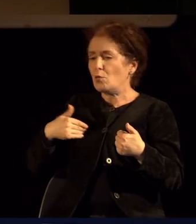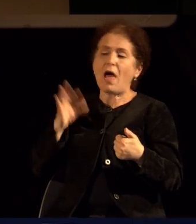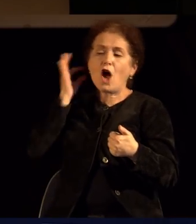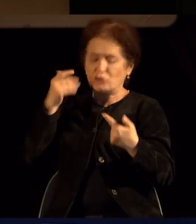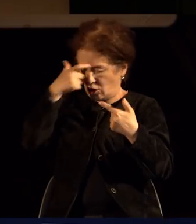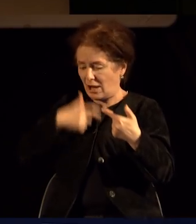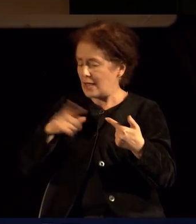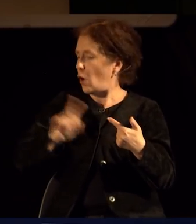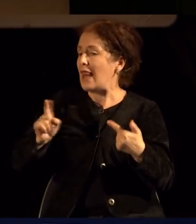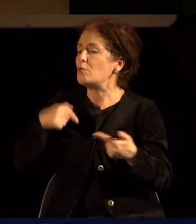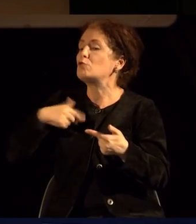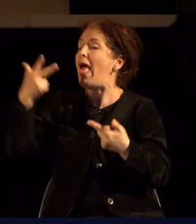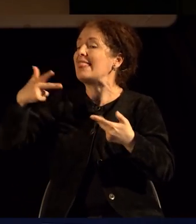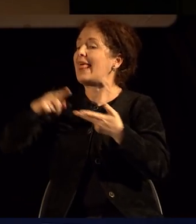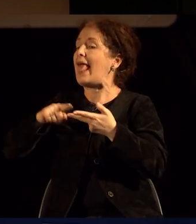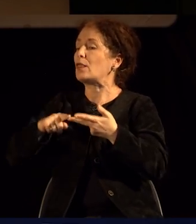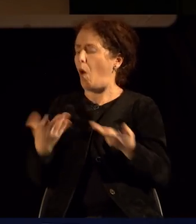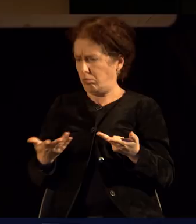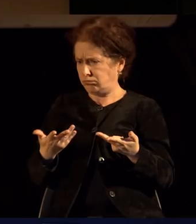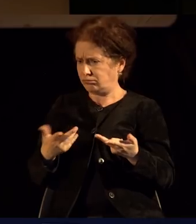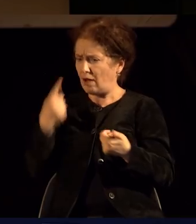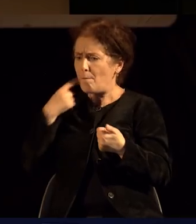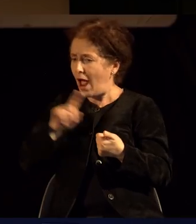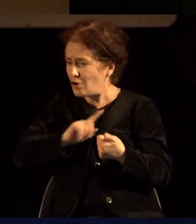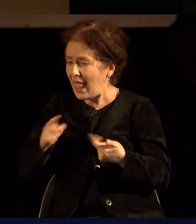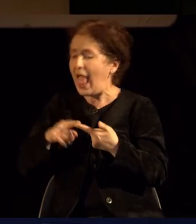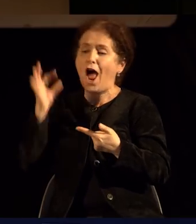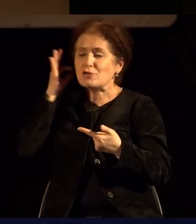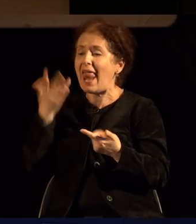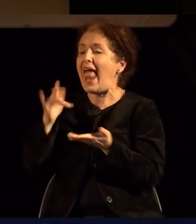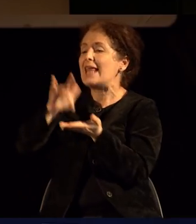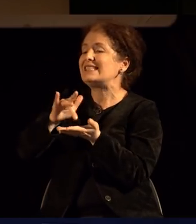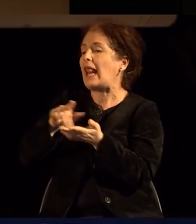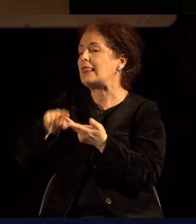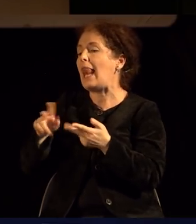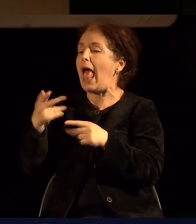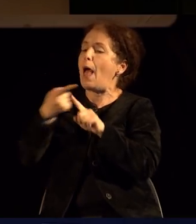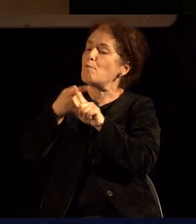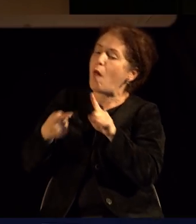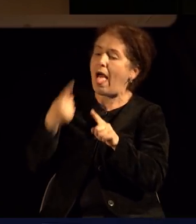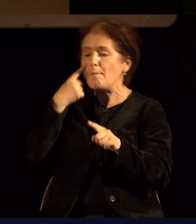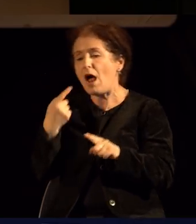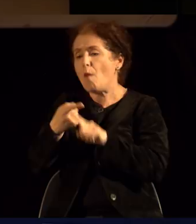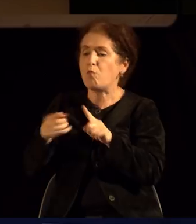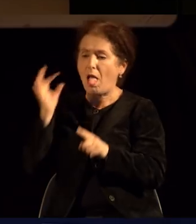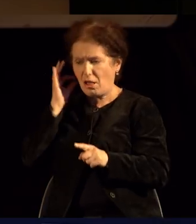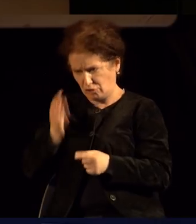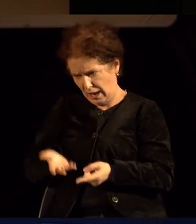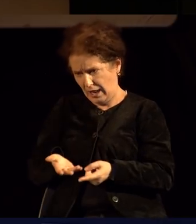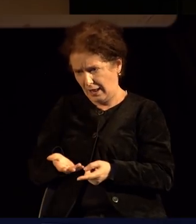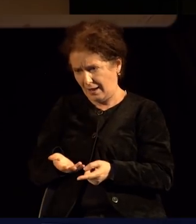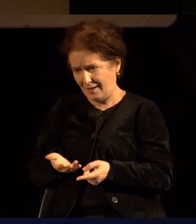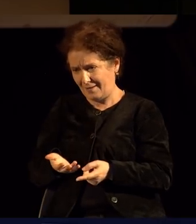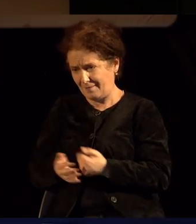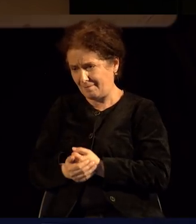генерално заедница која што е со чината од трансмажи, кои што низ годините биле